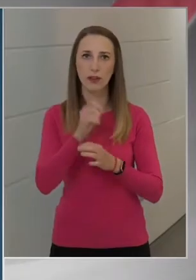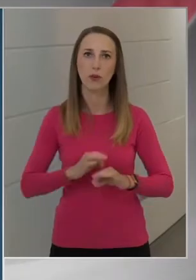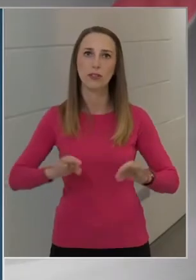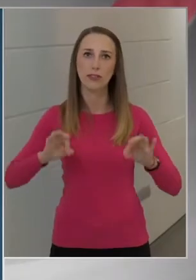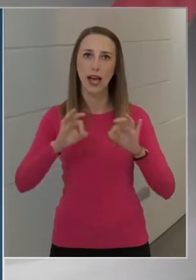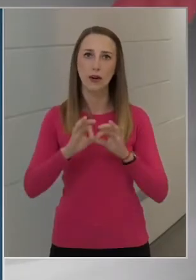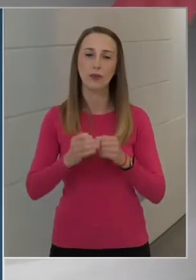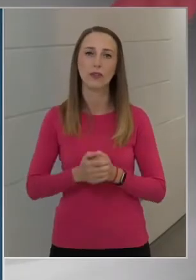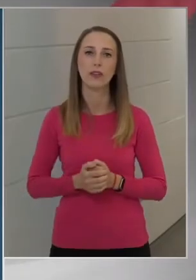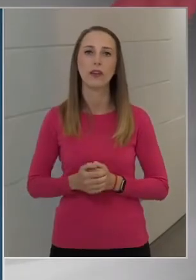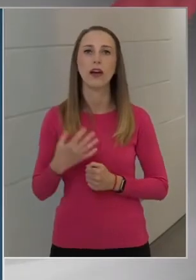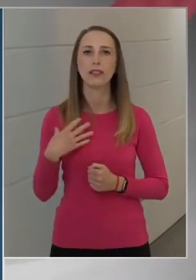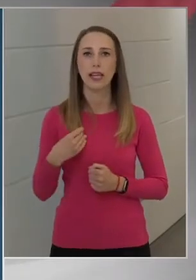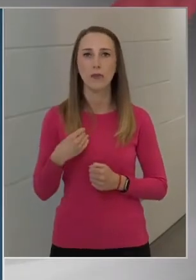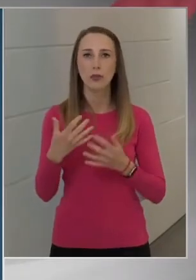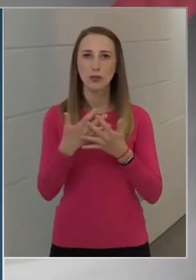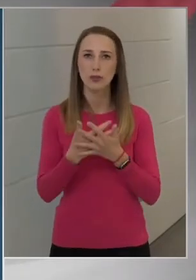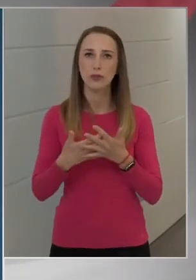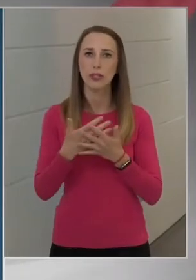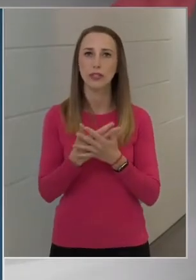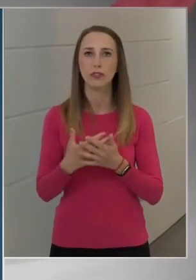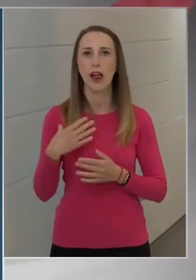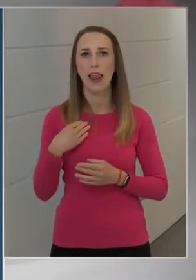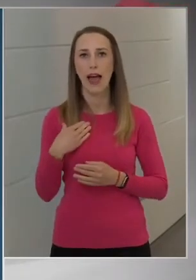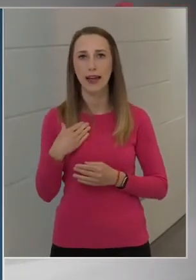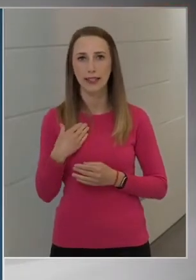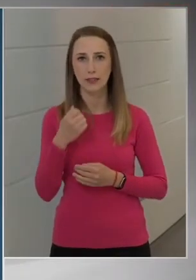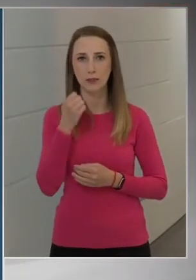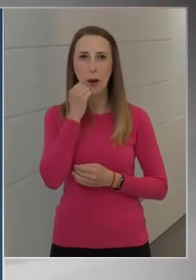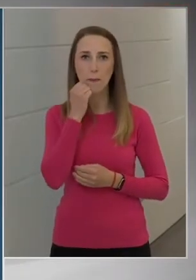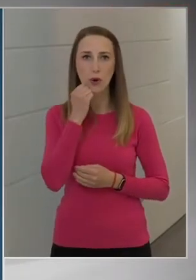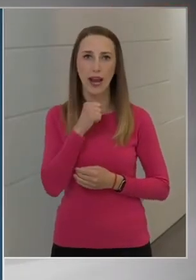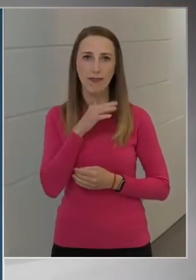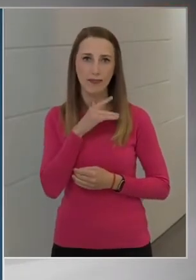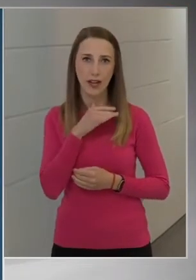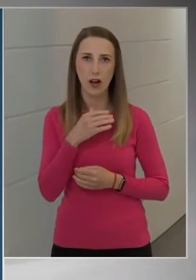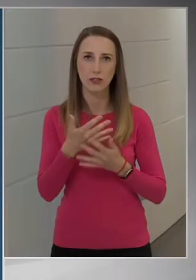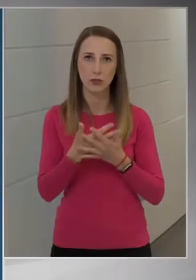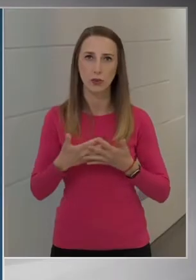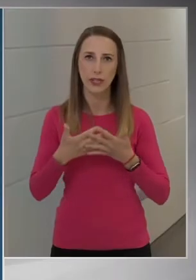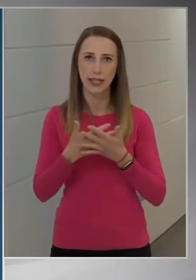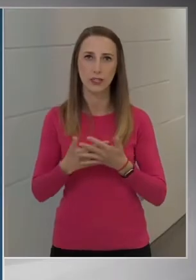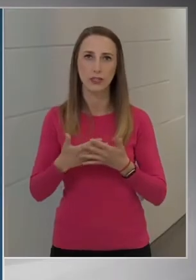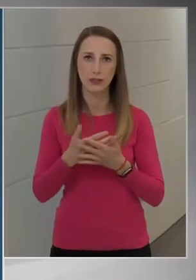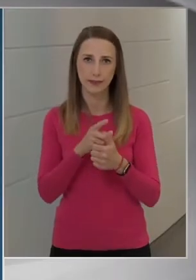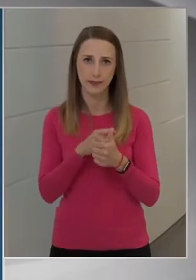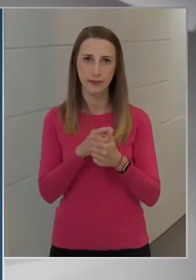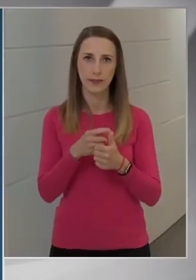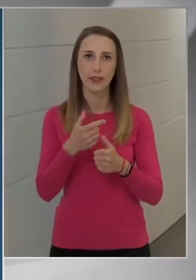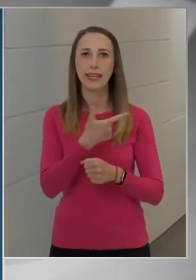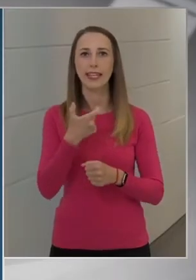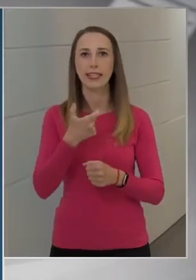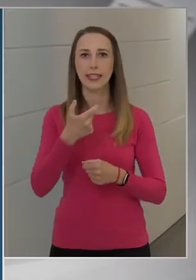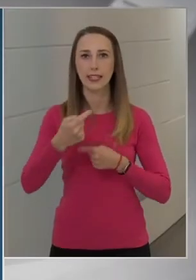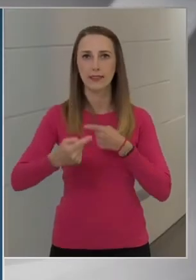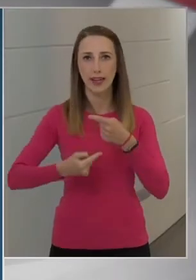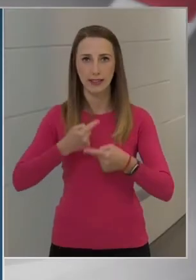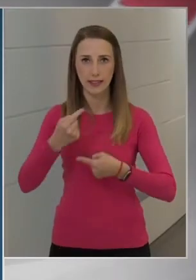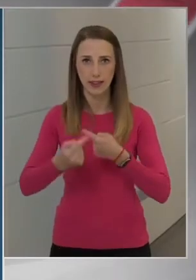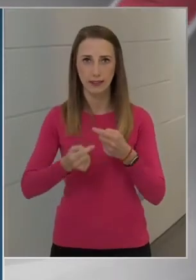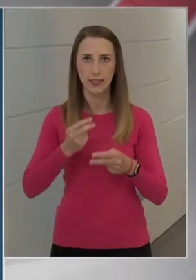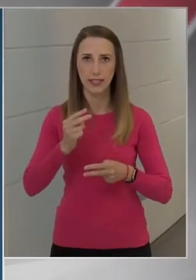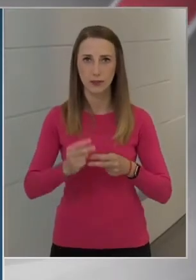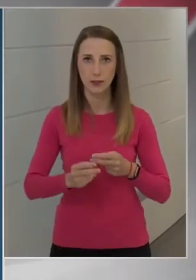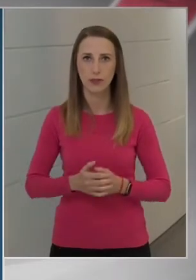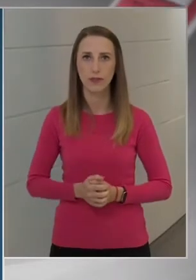Az emlőszűrés, a lágyrész mammográfiás szűrés, amelyet két évente végzünk